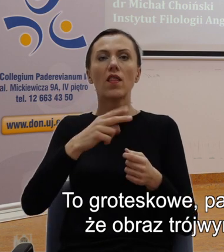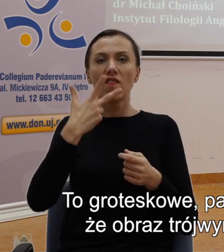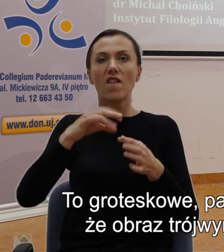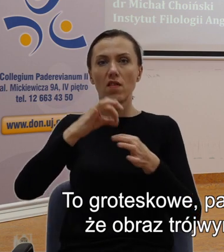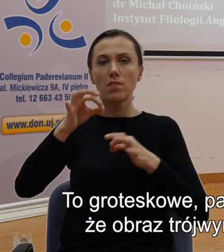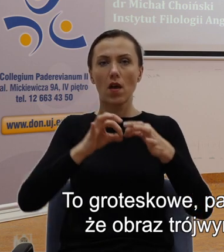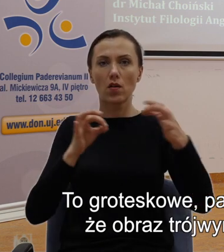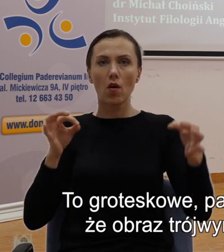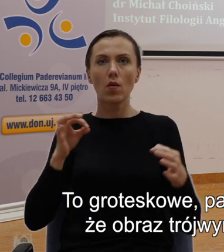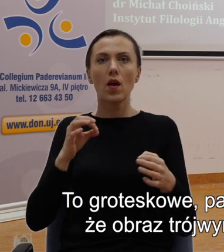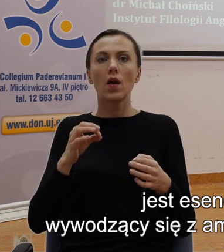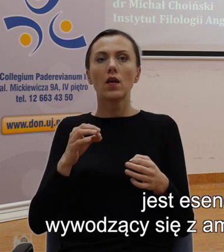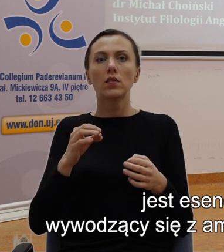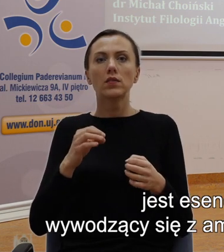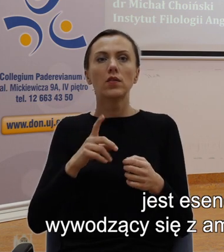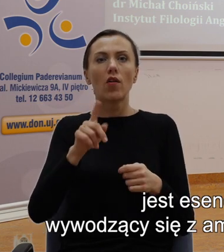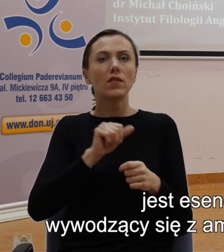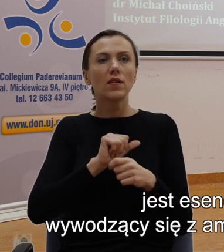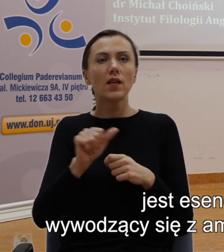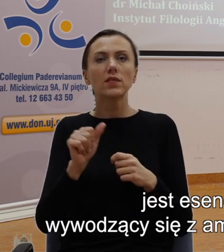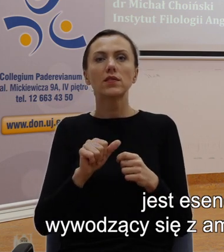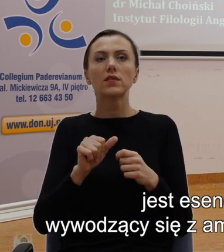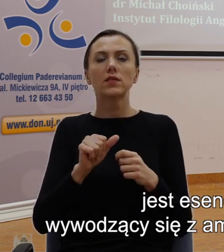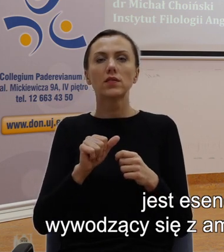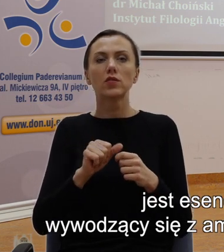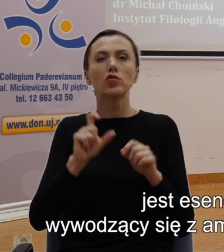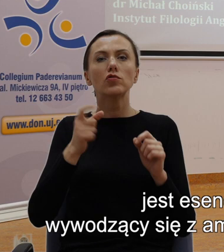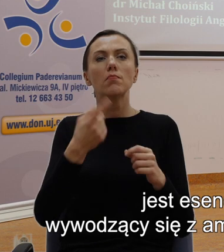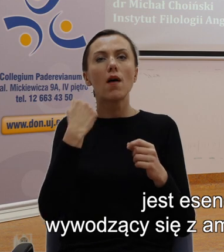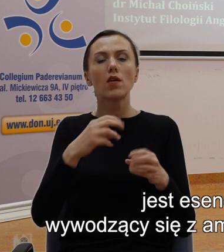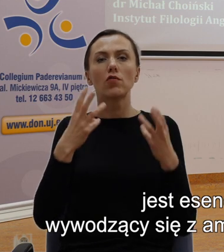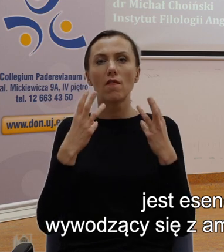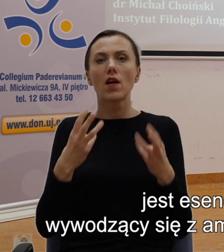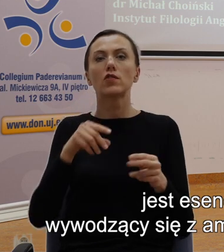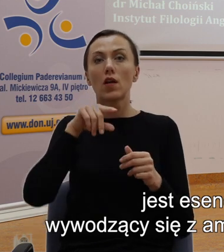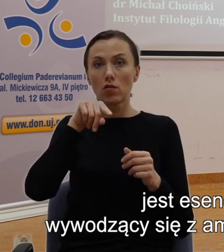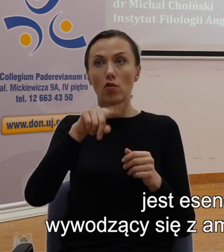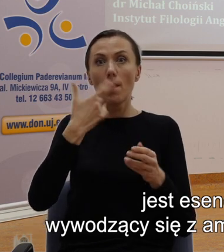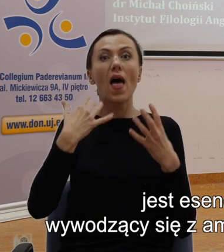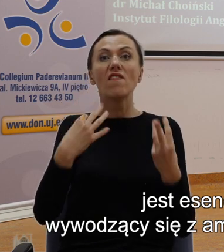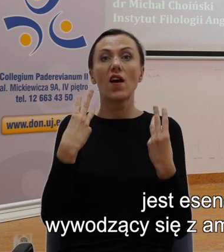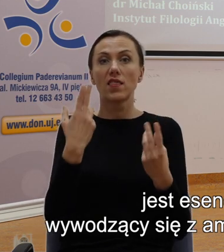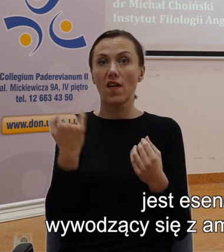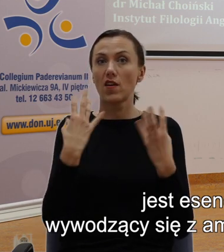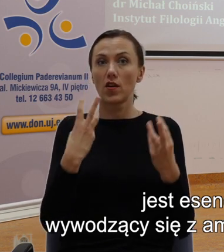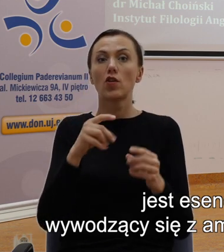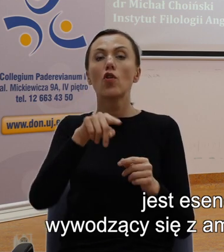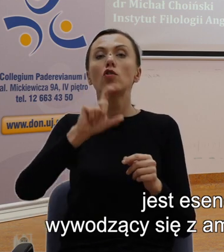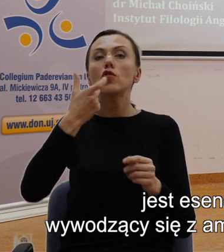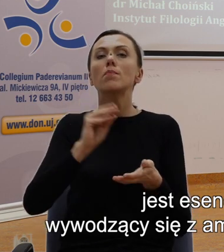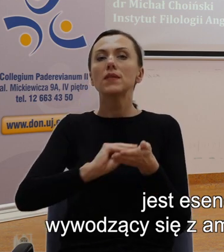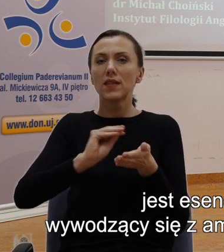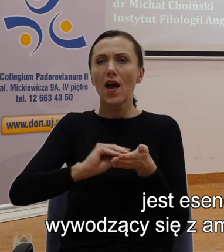dwuwymiarową iluzją, jest esencją tego, w jaki sposób często pisarze